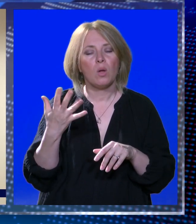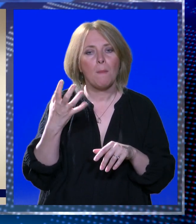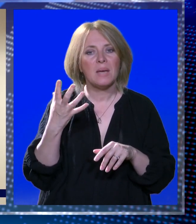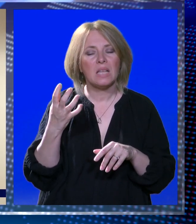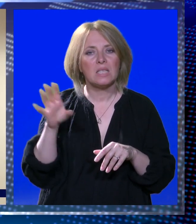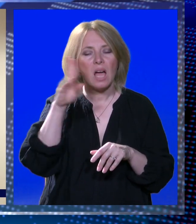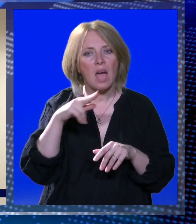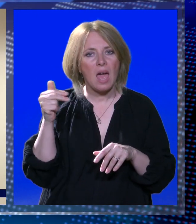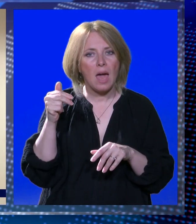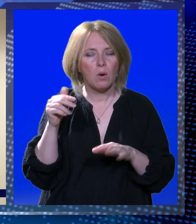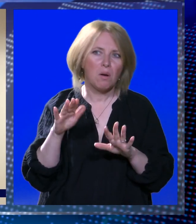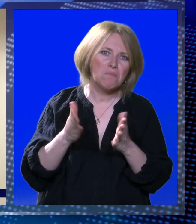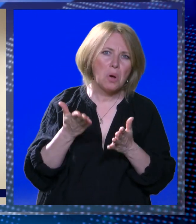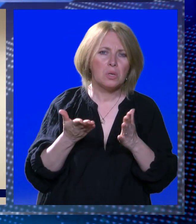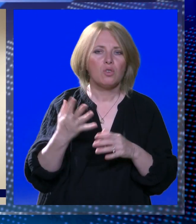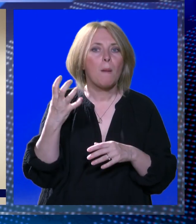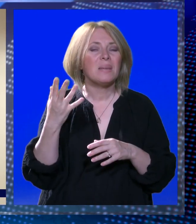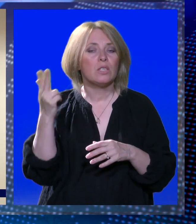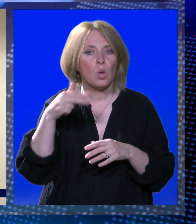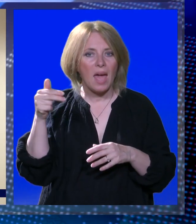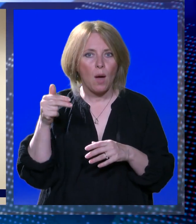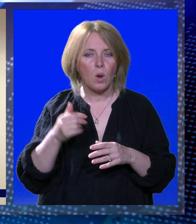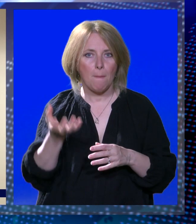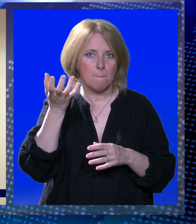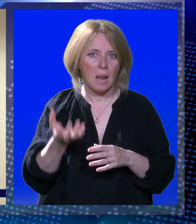prosječno 500 eura.